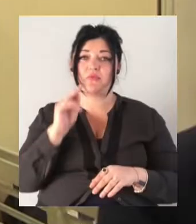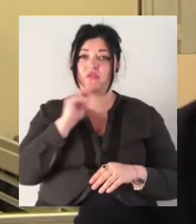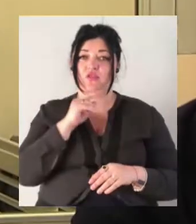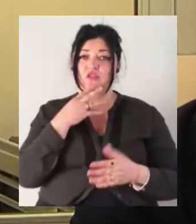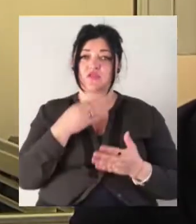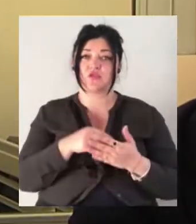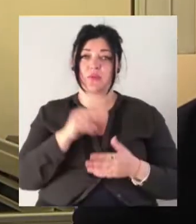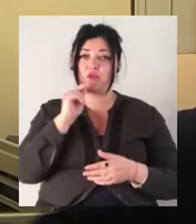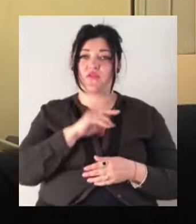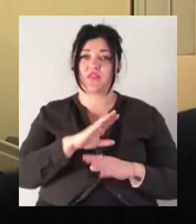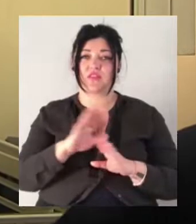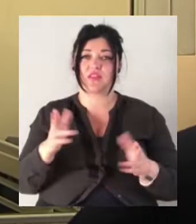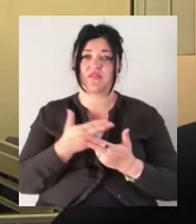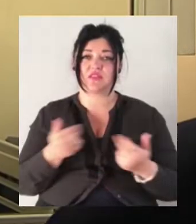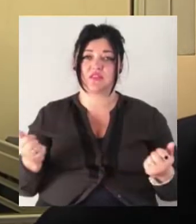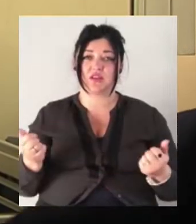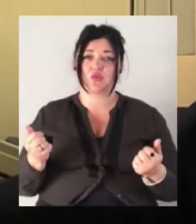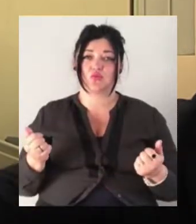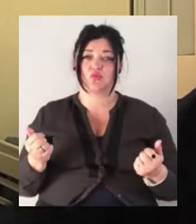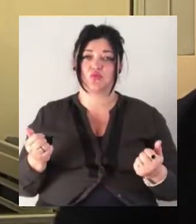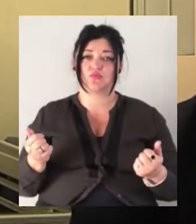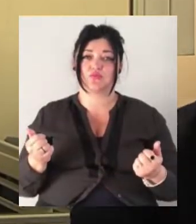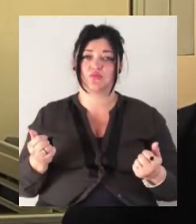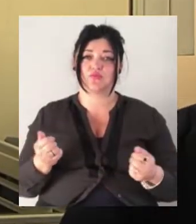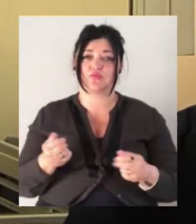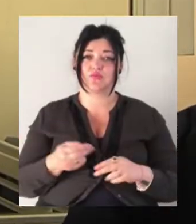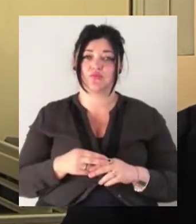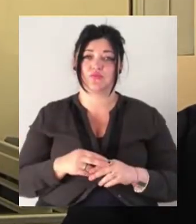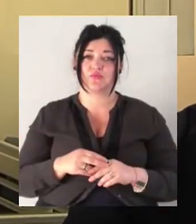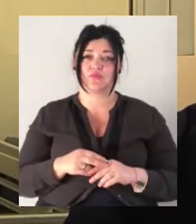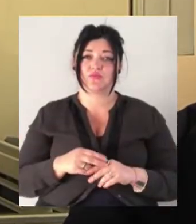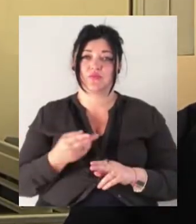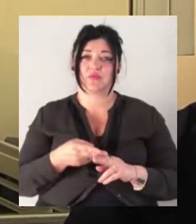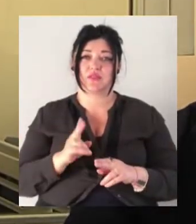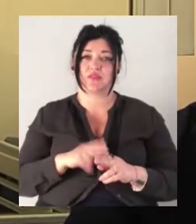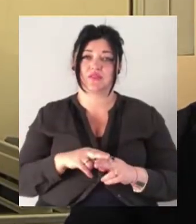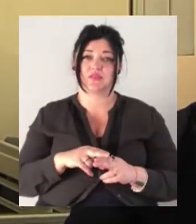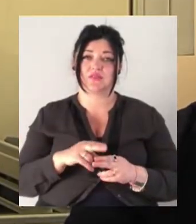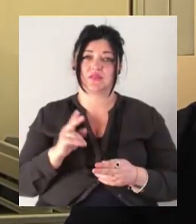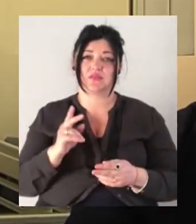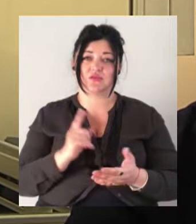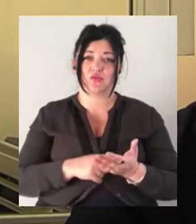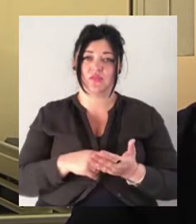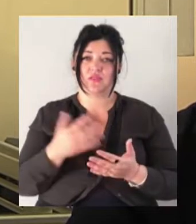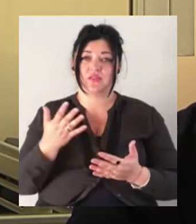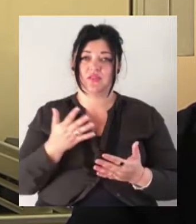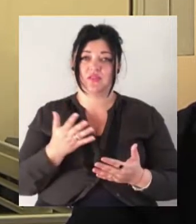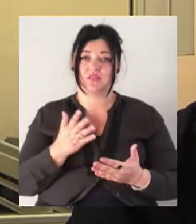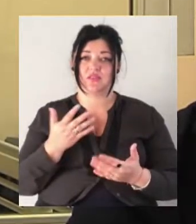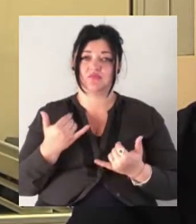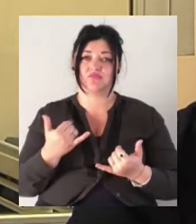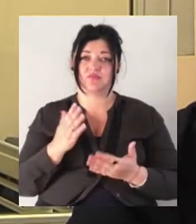визнають. Всі докази, які пред'являє нам прокуратура, вони не є дійсними.